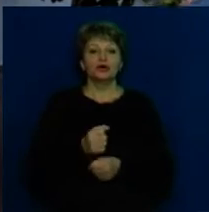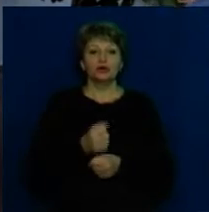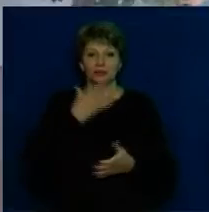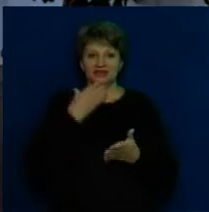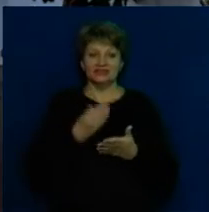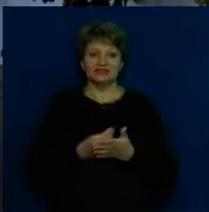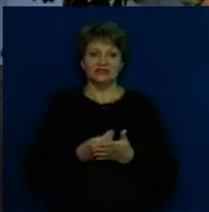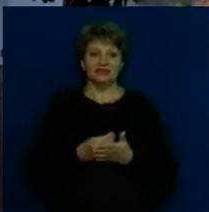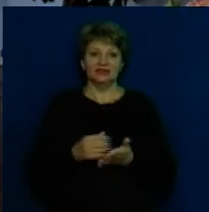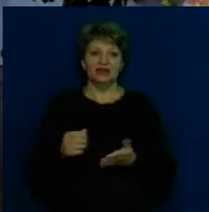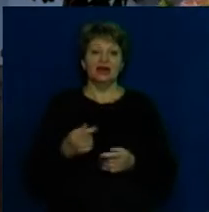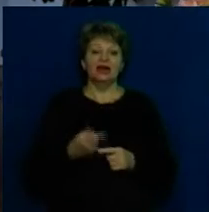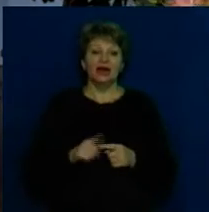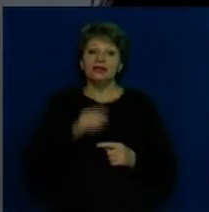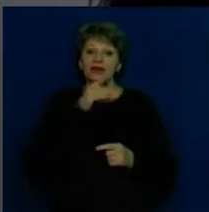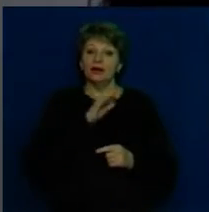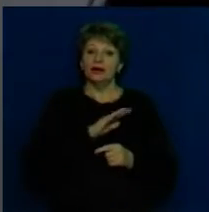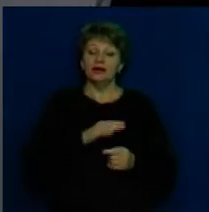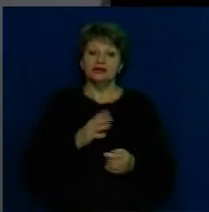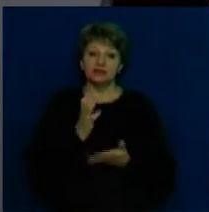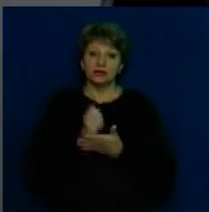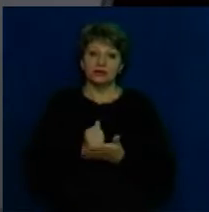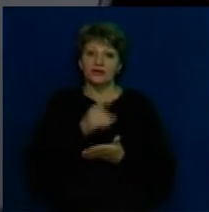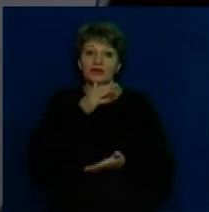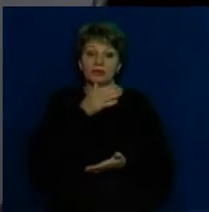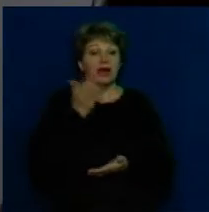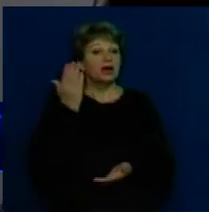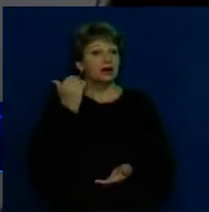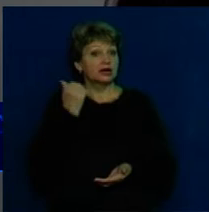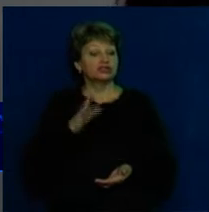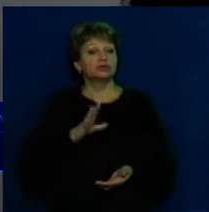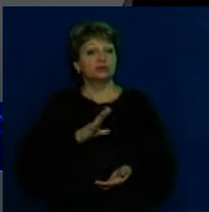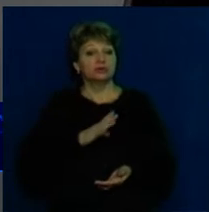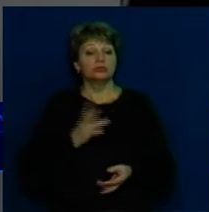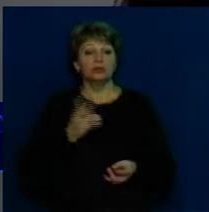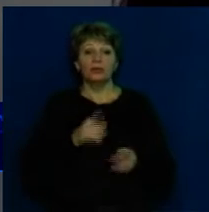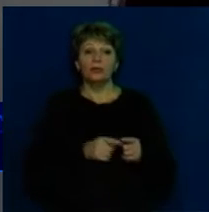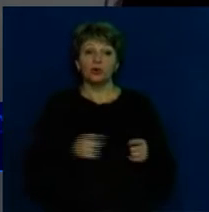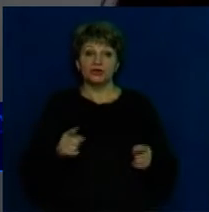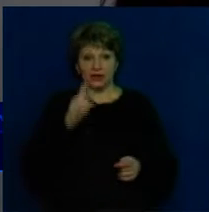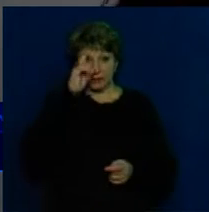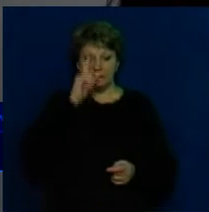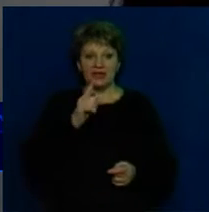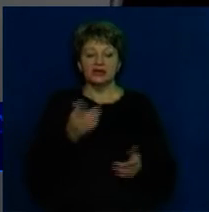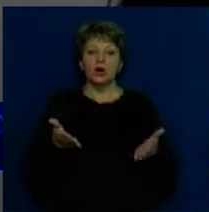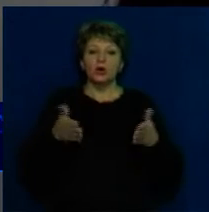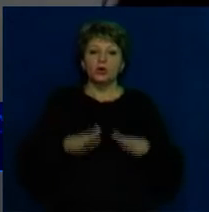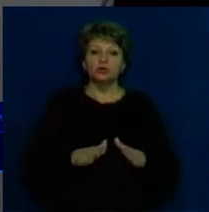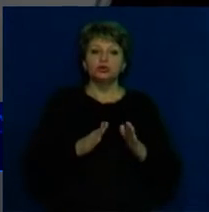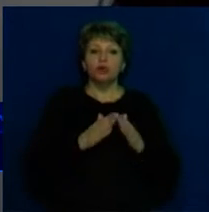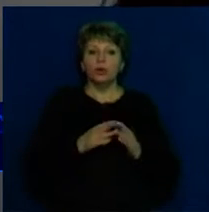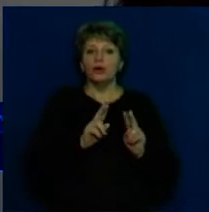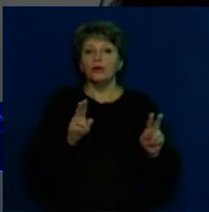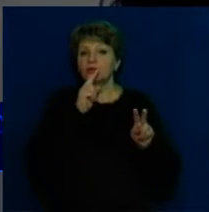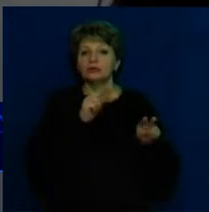свідоцтво. Економиться час. Раніше для того, щоб отримати свідоцтво, треба було протягом місяця залишити дома на когось